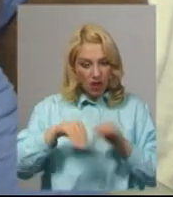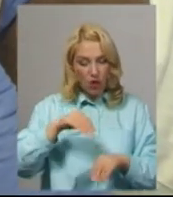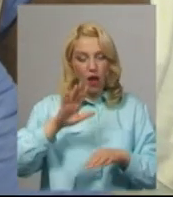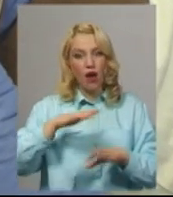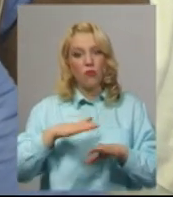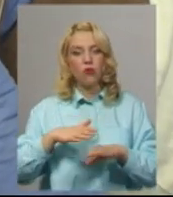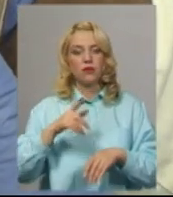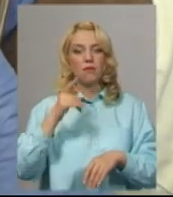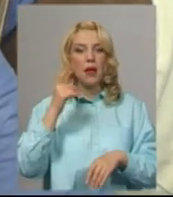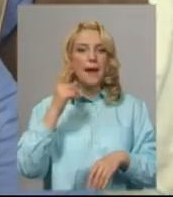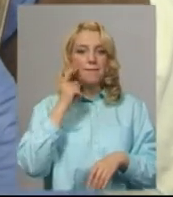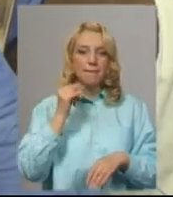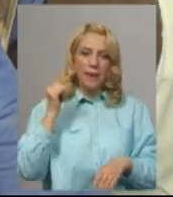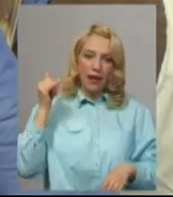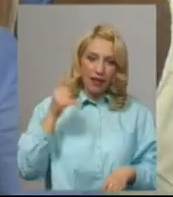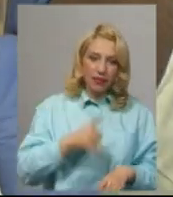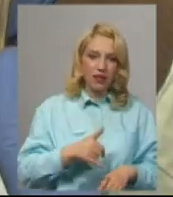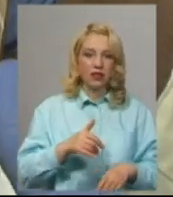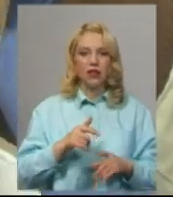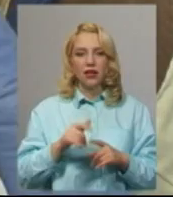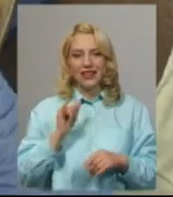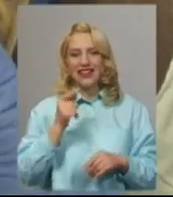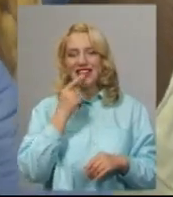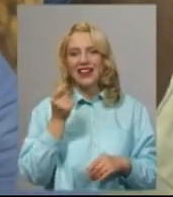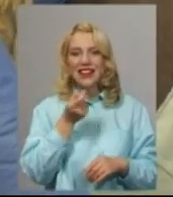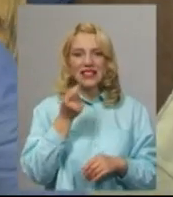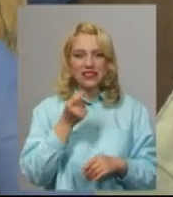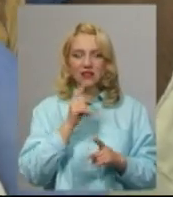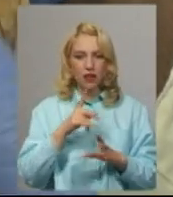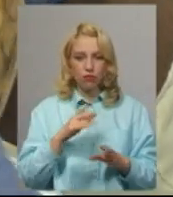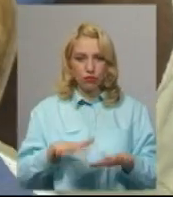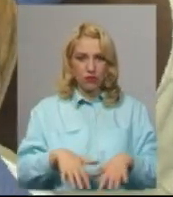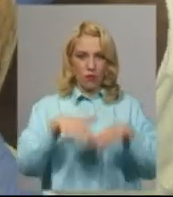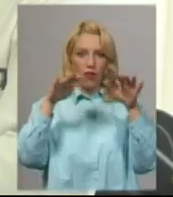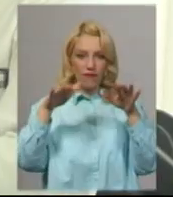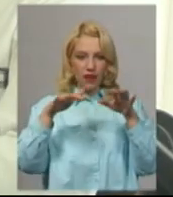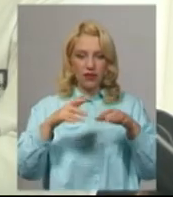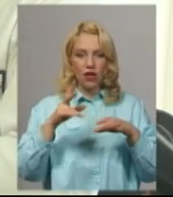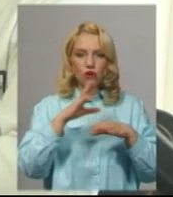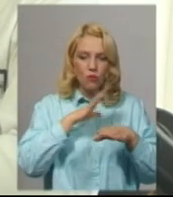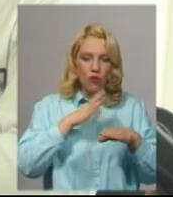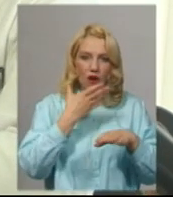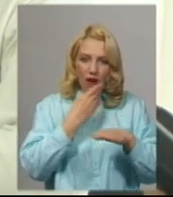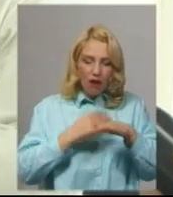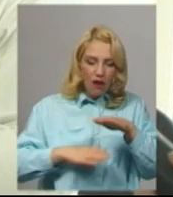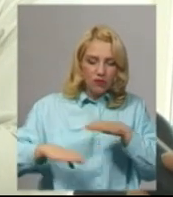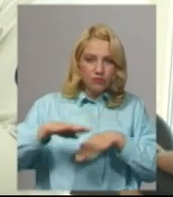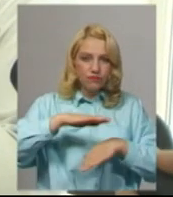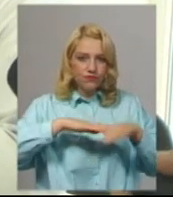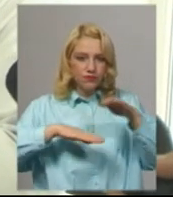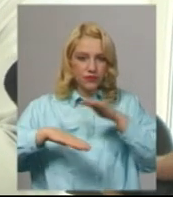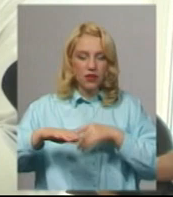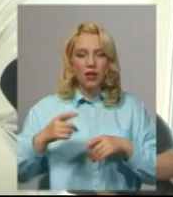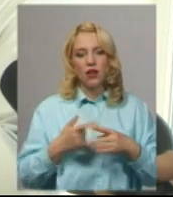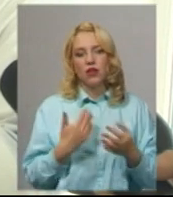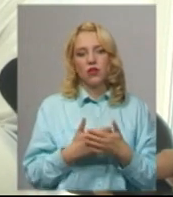мед. Тоді вже горбозоване спливає, так як нам треба, щоб воно все було в своїх шарах. 100 займає 3-4